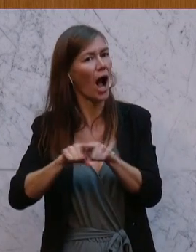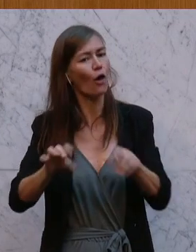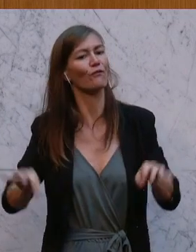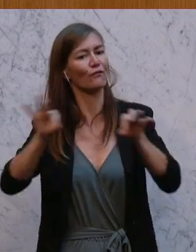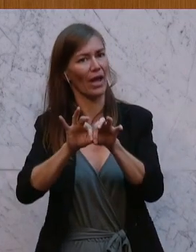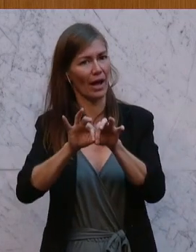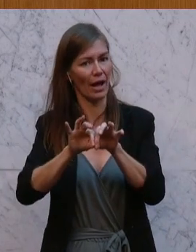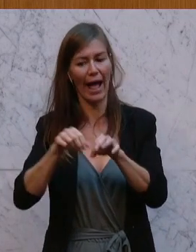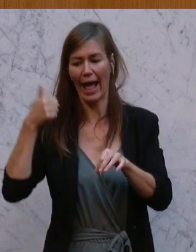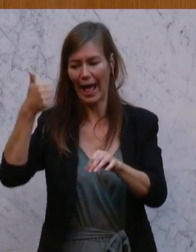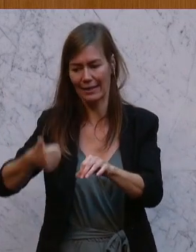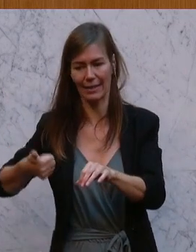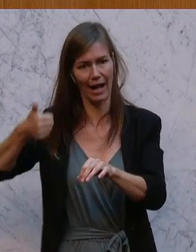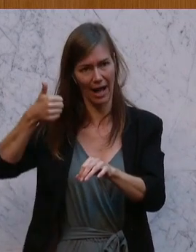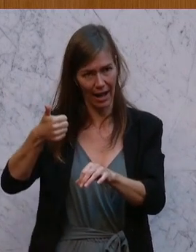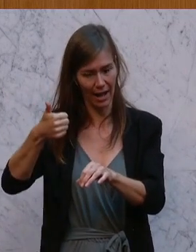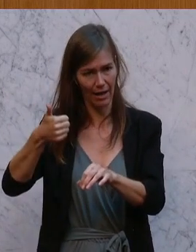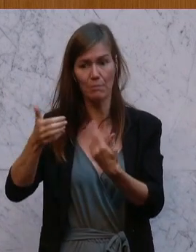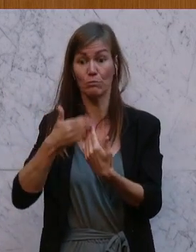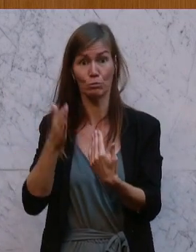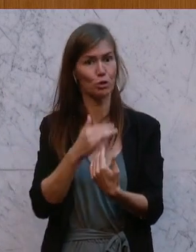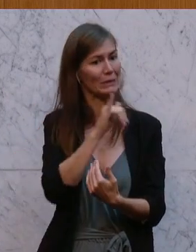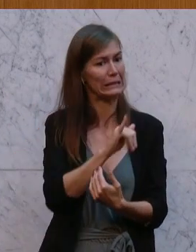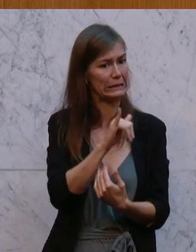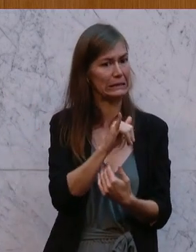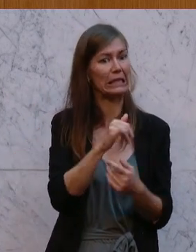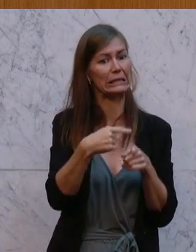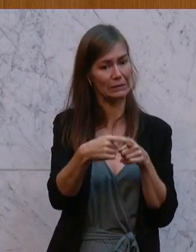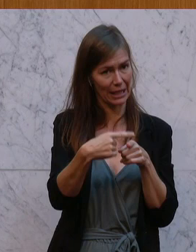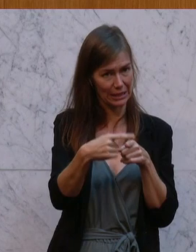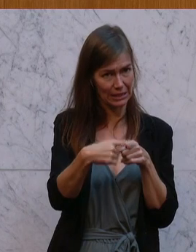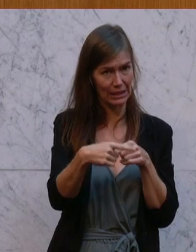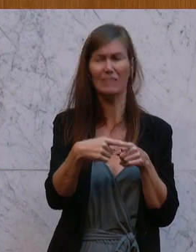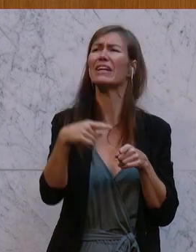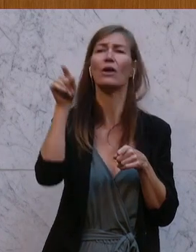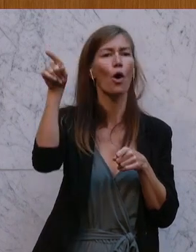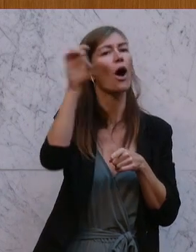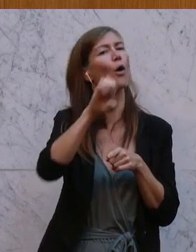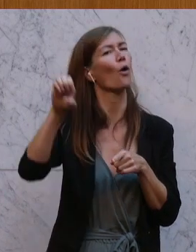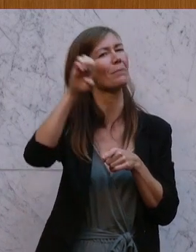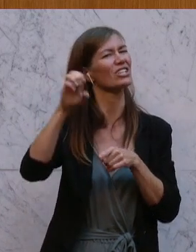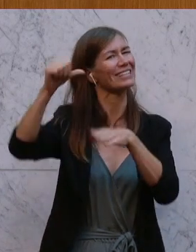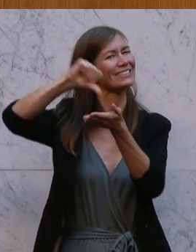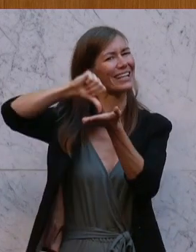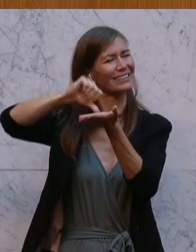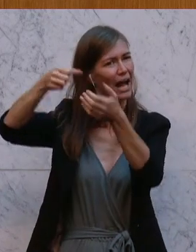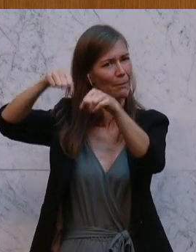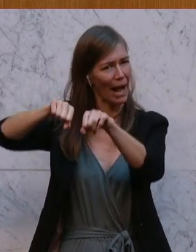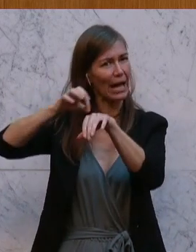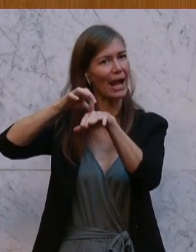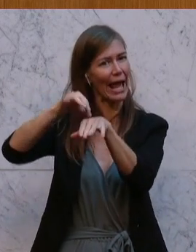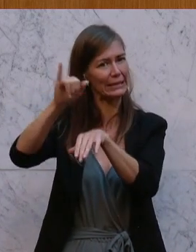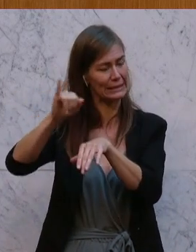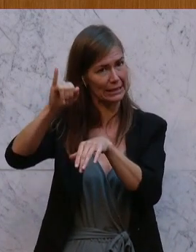die jetzt das ganze Jahr über, immer wenn es eine Erhöhung gegeben hat von den Leitzinsen der Europäischen Zentralbank, haben sie auch die Sparzinsen